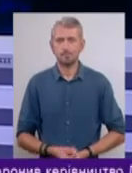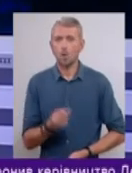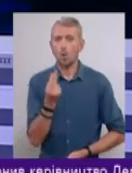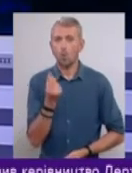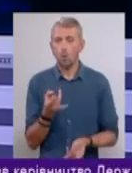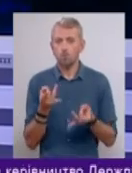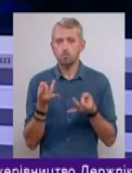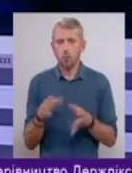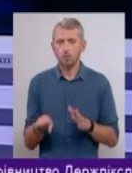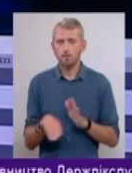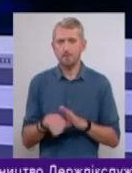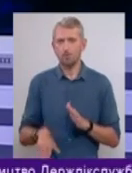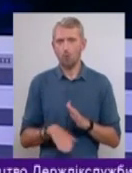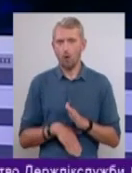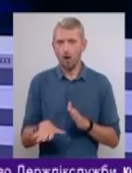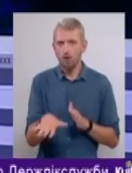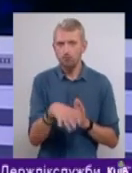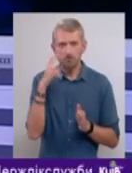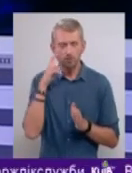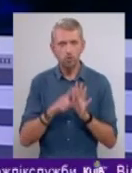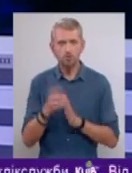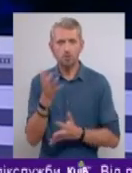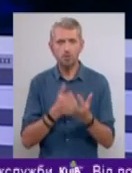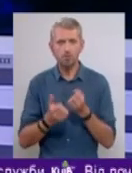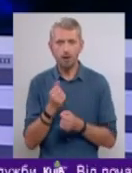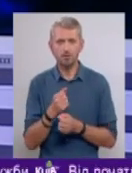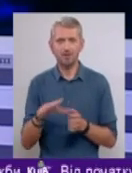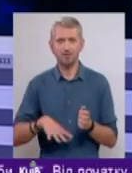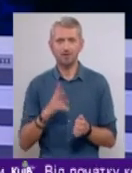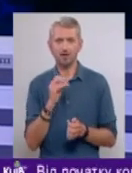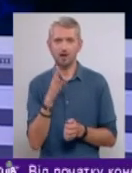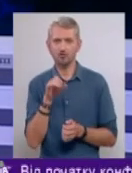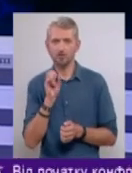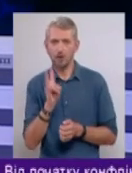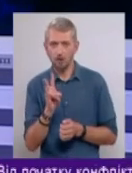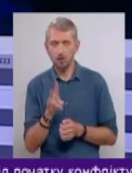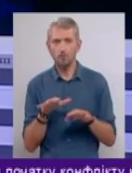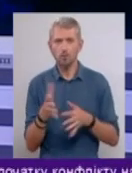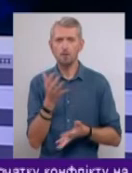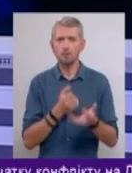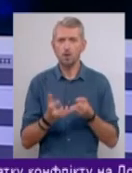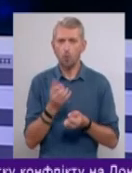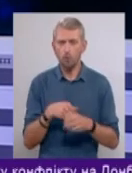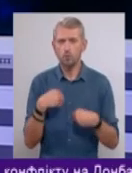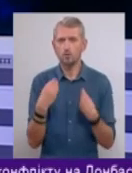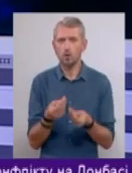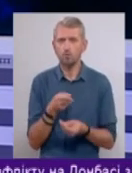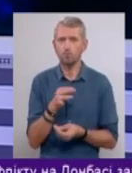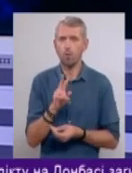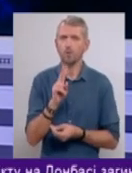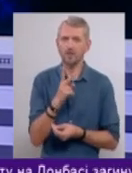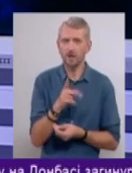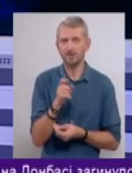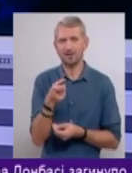Гроші просто під ногами. У столиці почали приймати плоди кінського каштану. У пунктах прийому вторсі ровини дають по дві гривні за